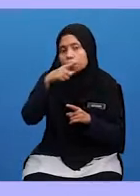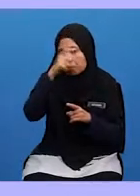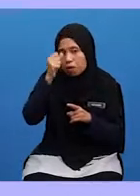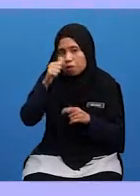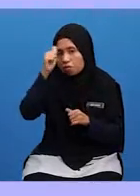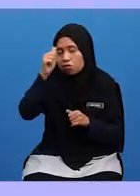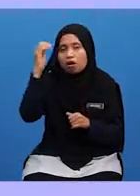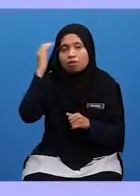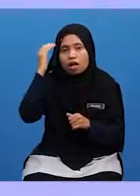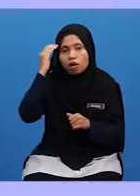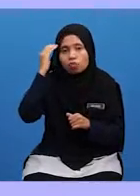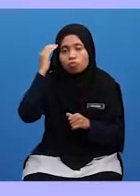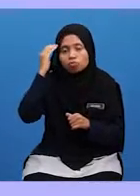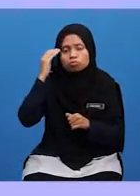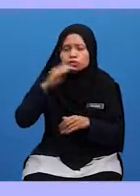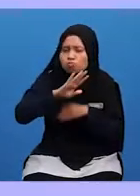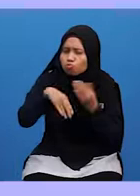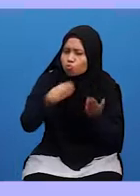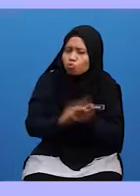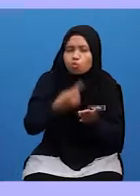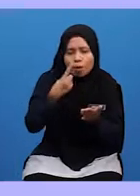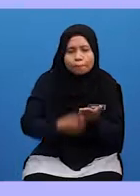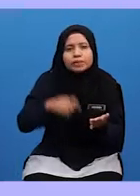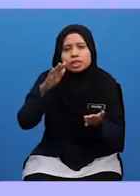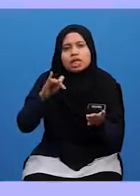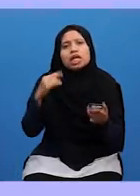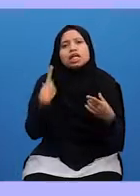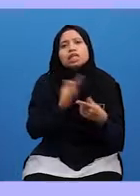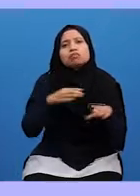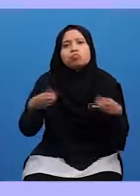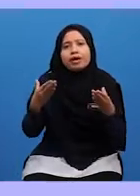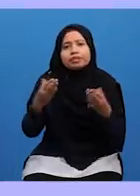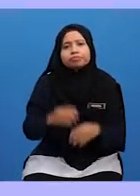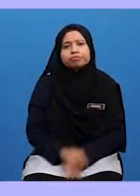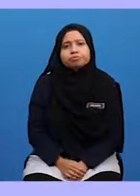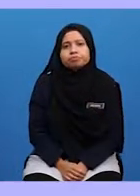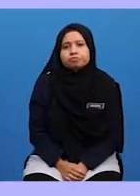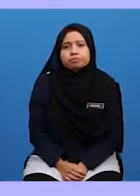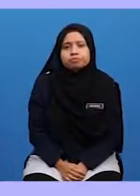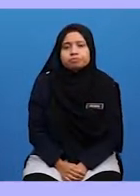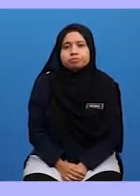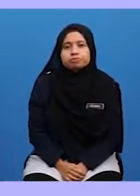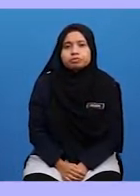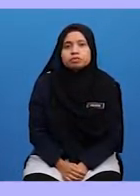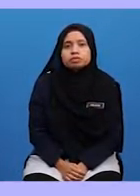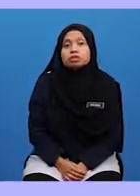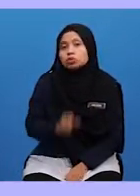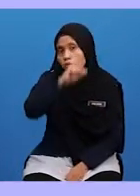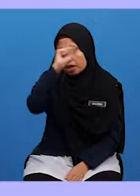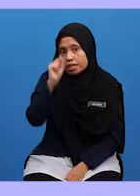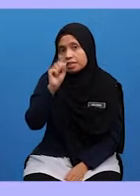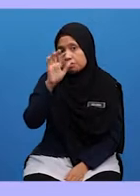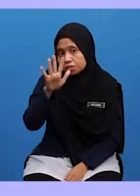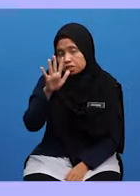Maha Mengetahui Semua Pembuatan Kita Kemudian Pilih Kawan Yang Bercakap Benar Soalan Yang